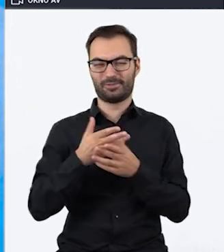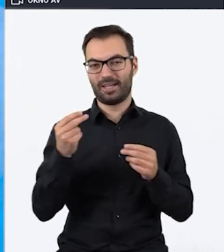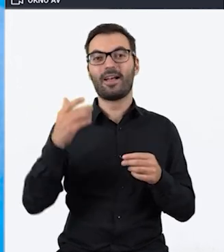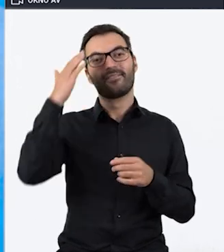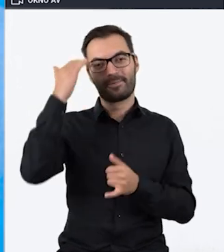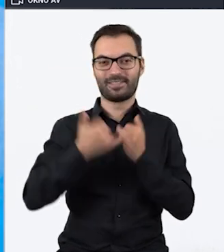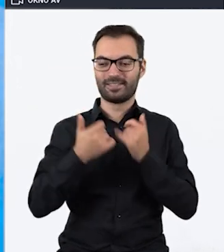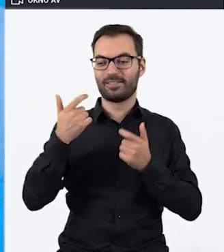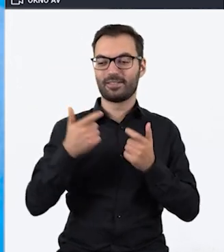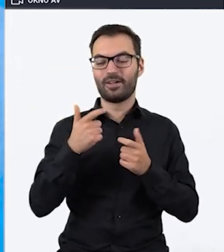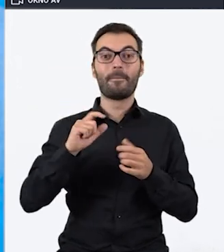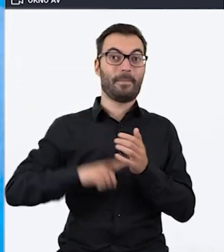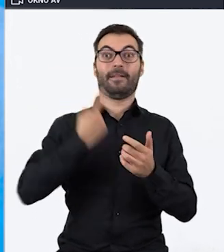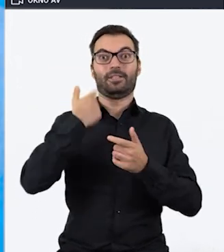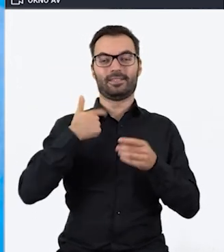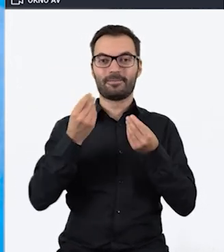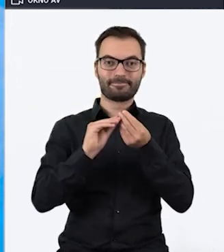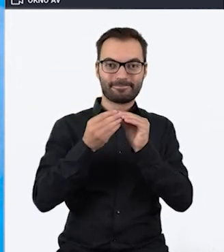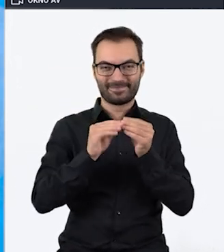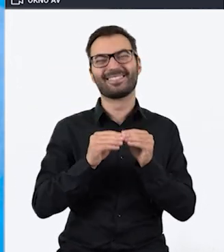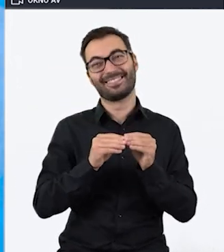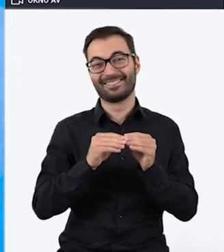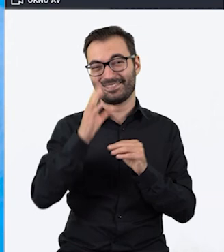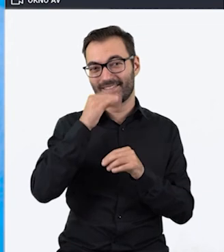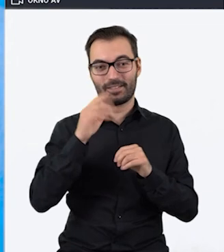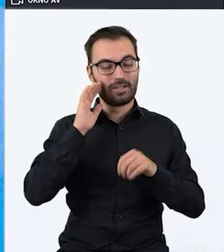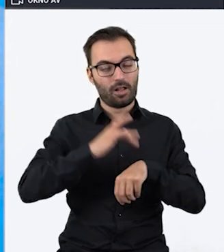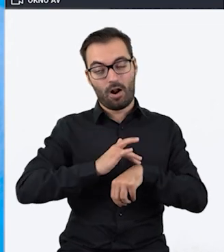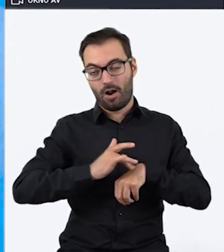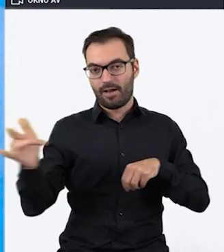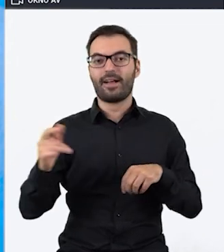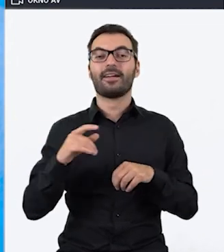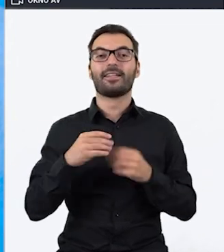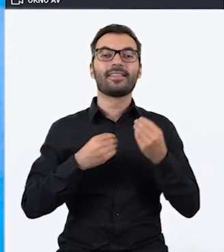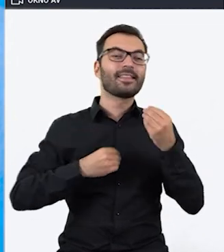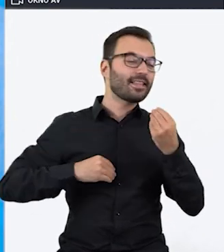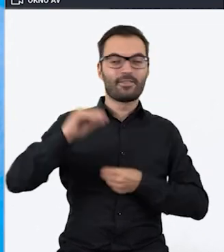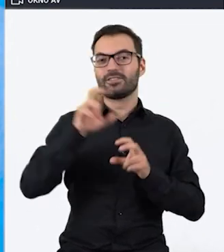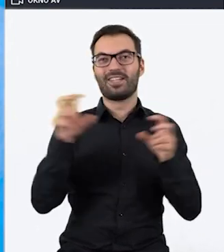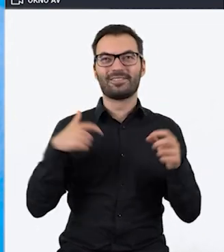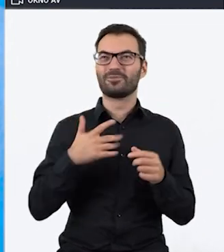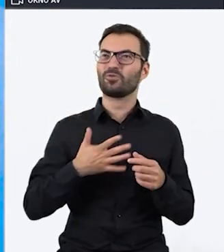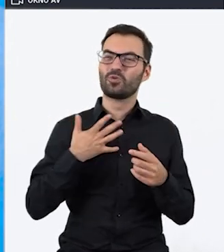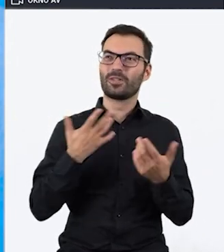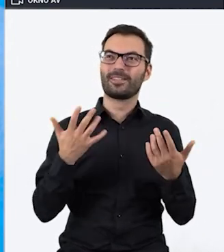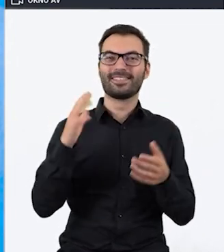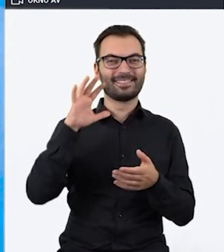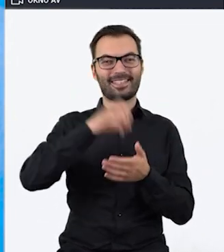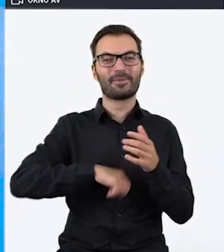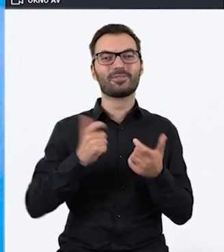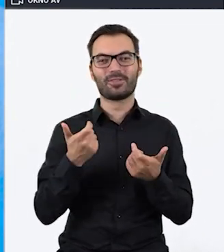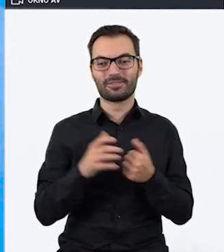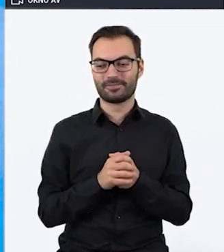że jeżeli tworzy się je po raz pierwszy, to może nam się wydawać, że to jest sporo. Najwięcej czasu według mnie zajmuje w tym